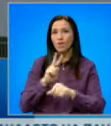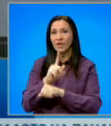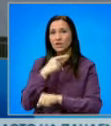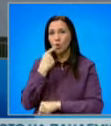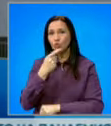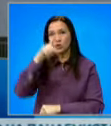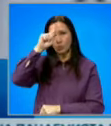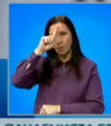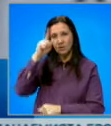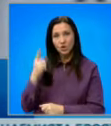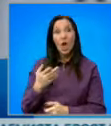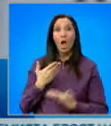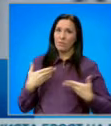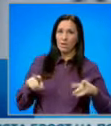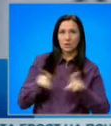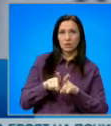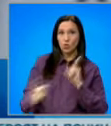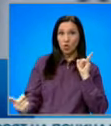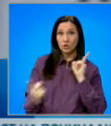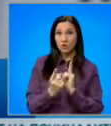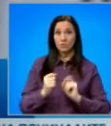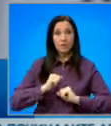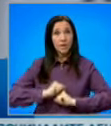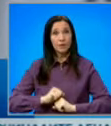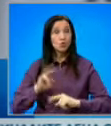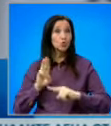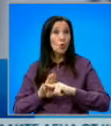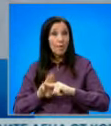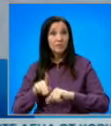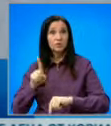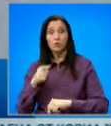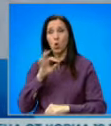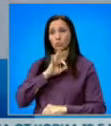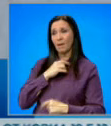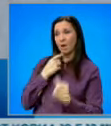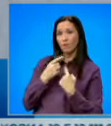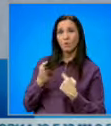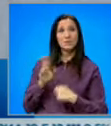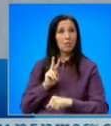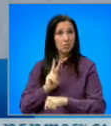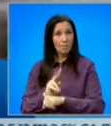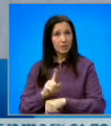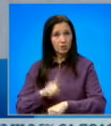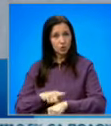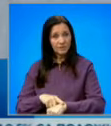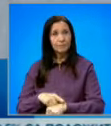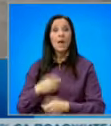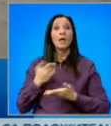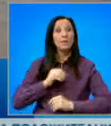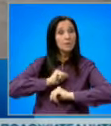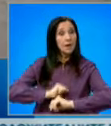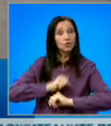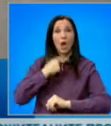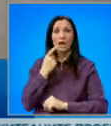-годишното момиче. Ние също се срещнахме с директора Шумарева, с която успяхме да разговаряме в следобедните часове. Тя каза, че е